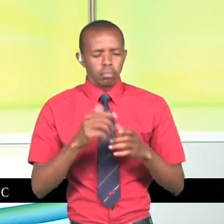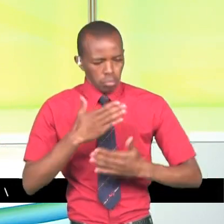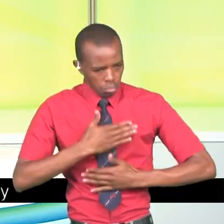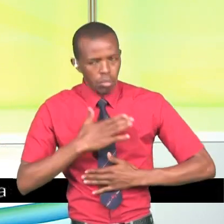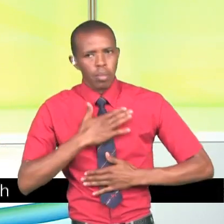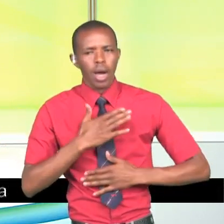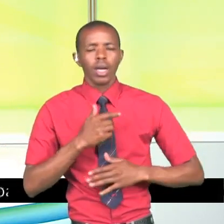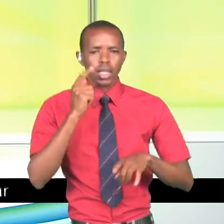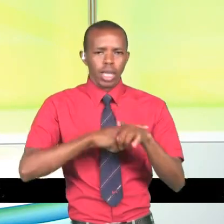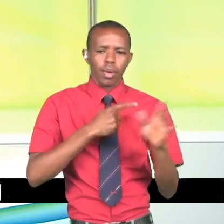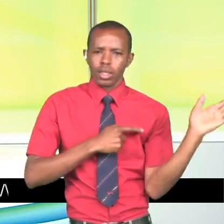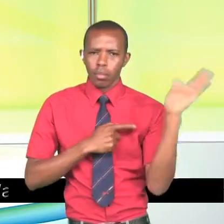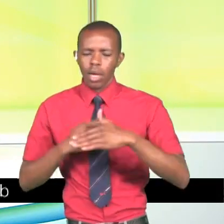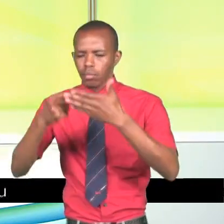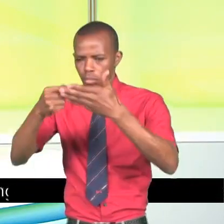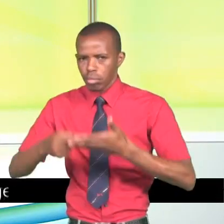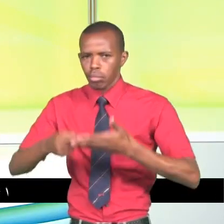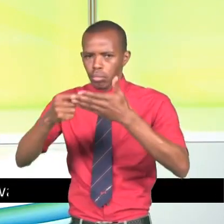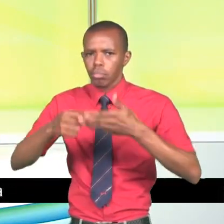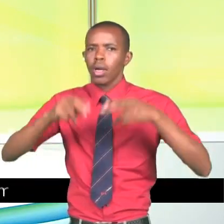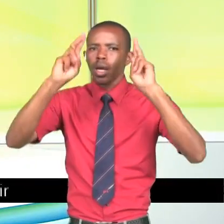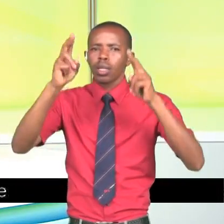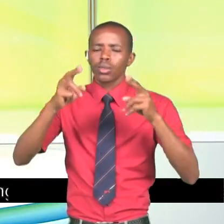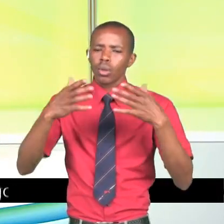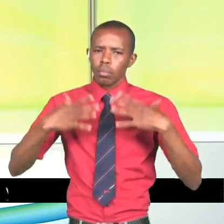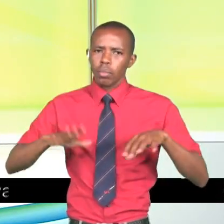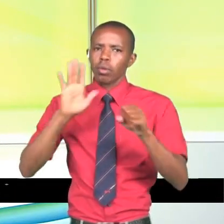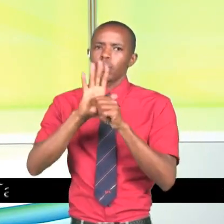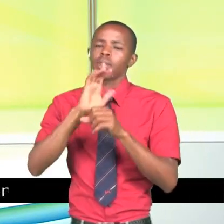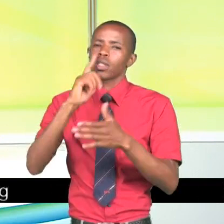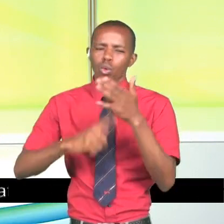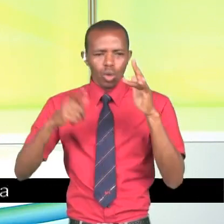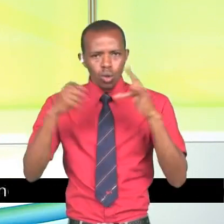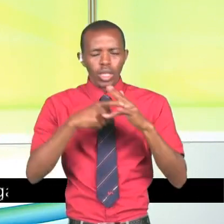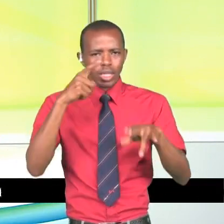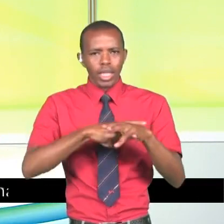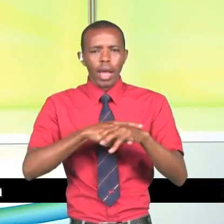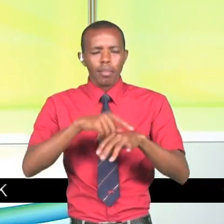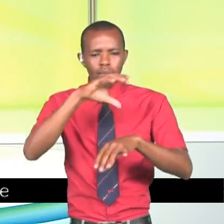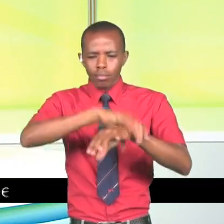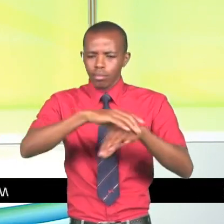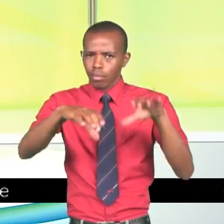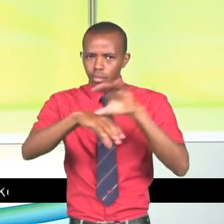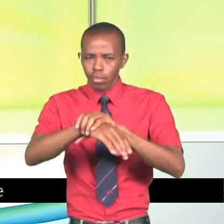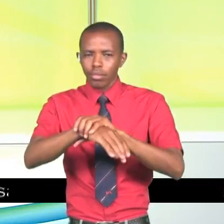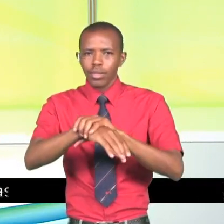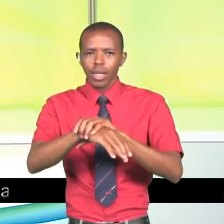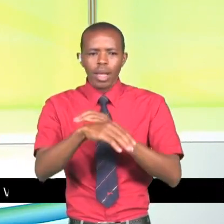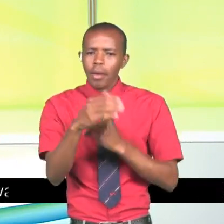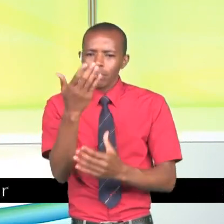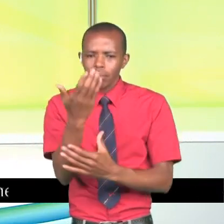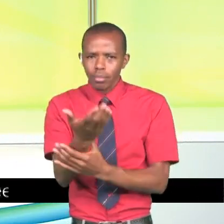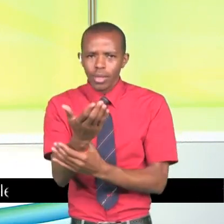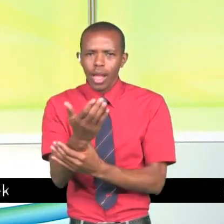Tukirudi utakuwa tunajadili hili swala wengu wanasema kwa mba uli anza ukuona vahasweta. Uli anza kwa kuomba omba